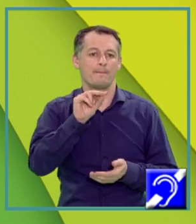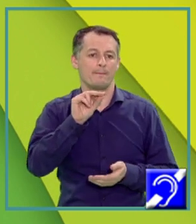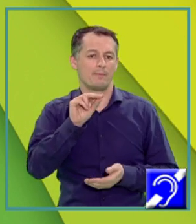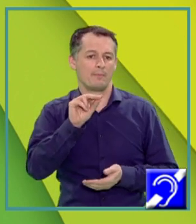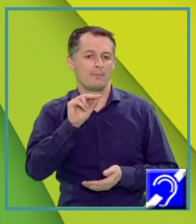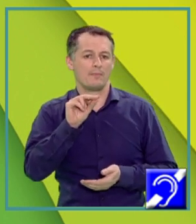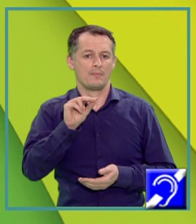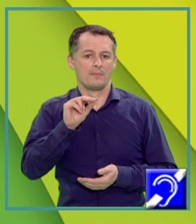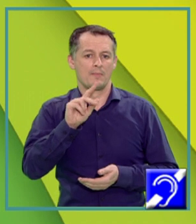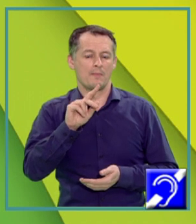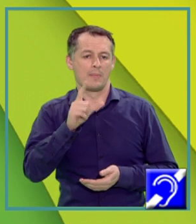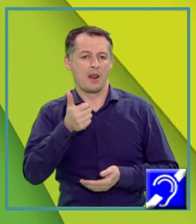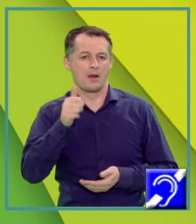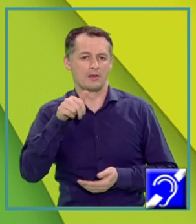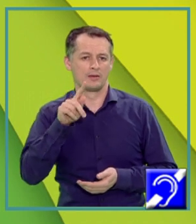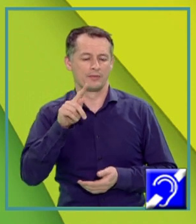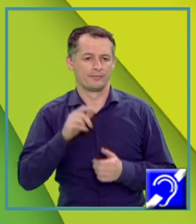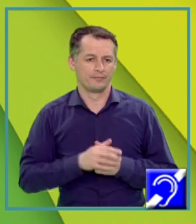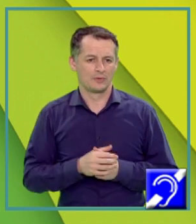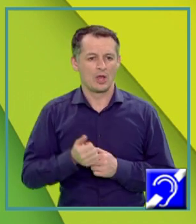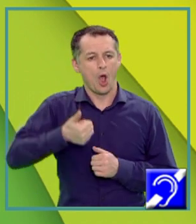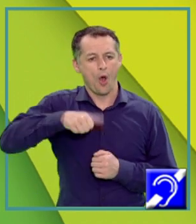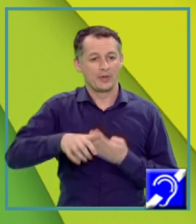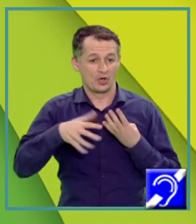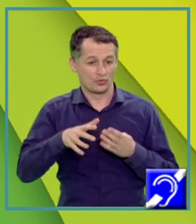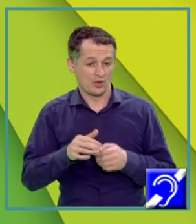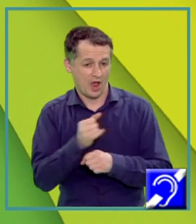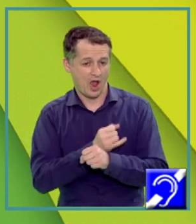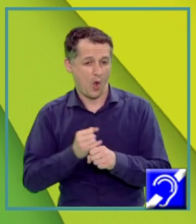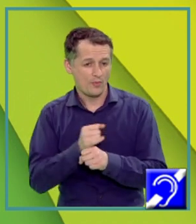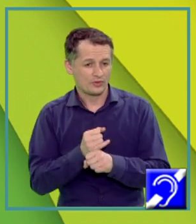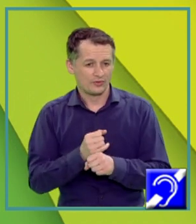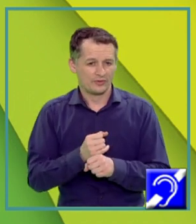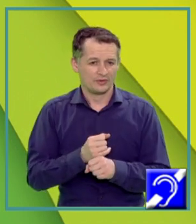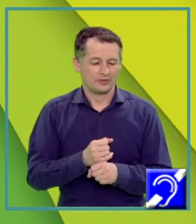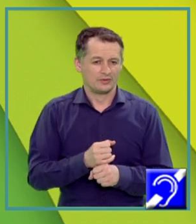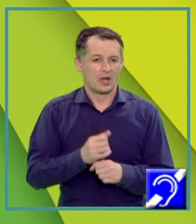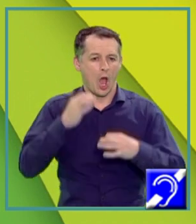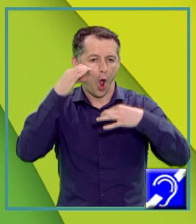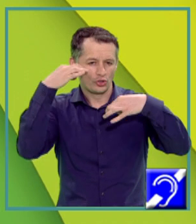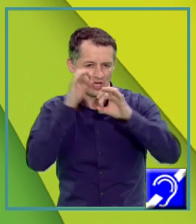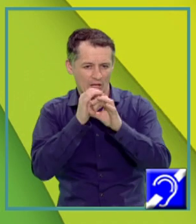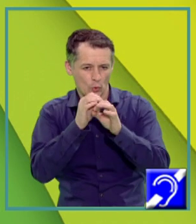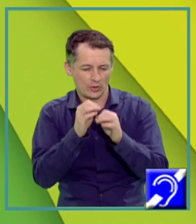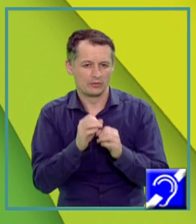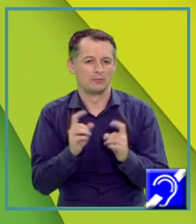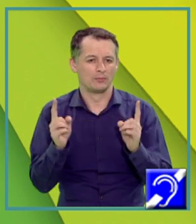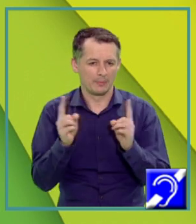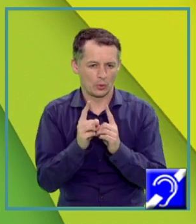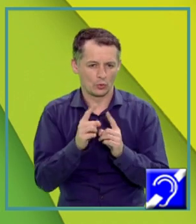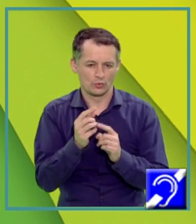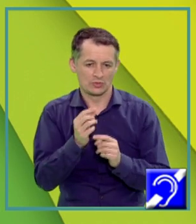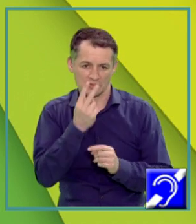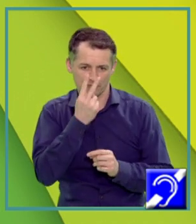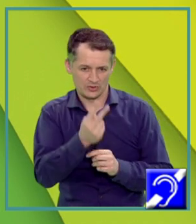În 1900, Planck a observat că oscilatorii microscopici, de exemplu atomii, pot